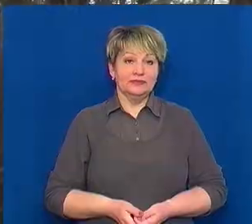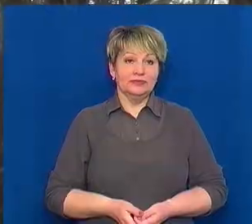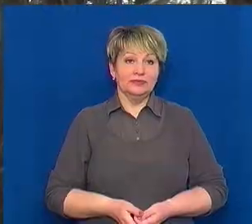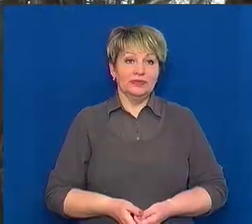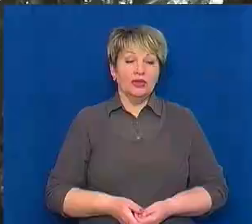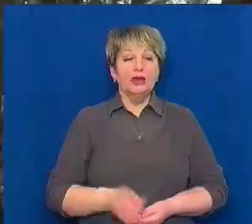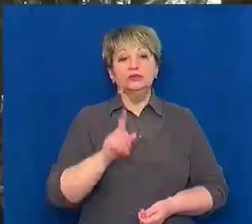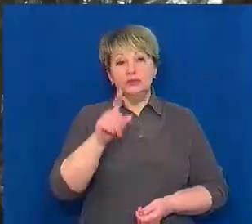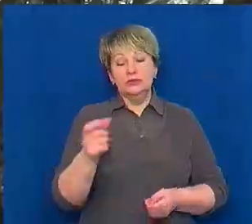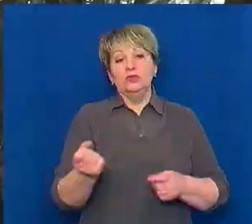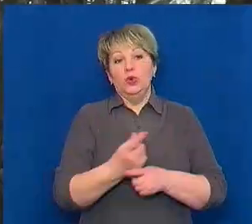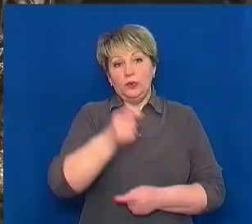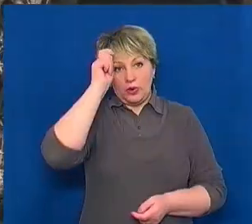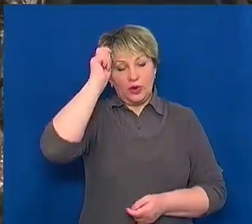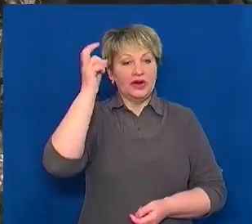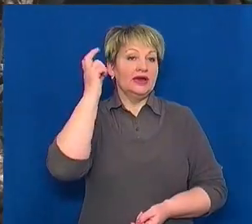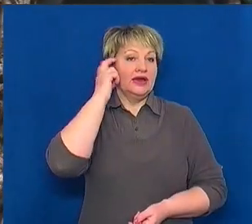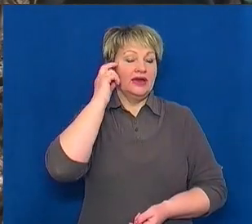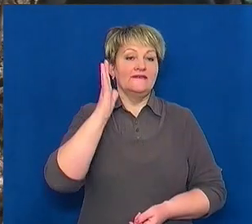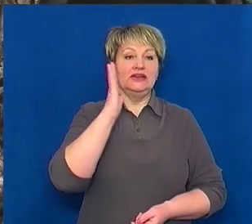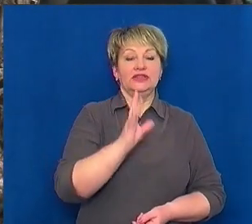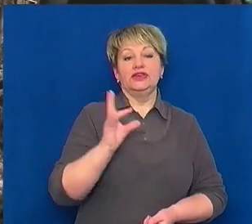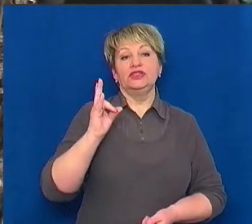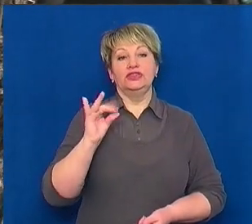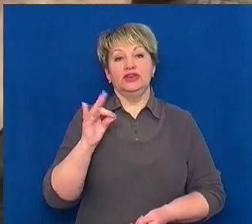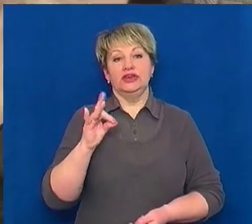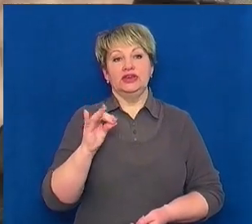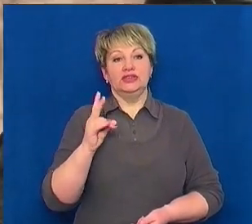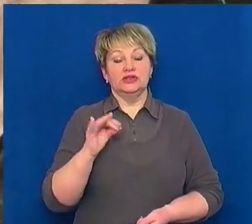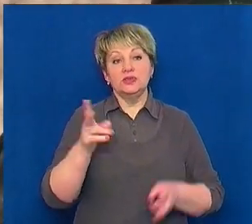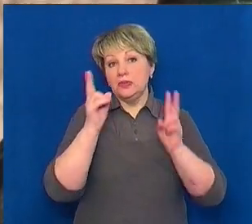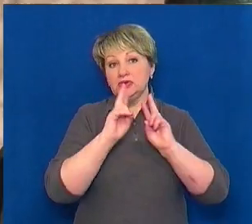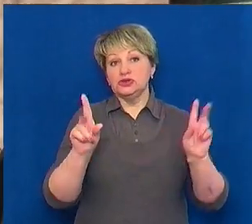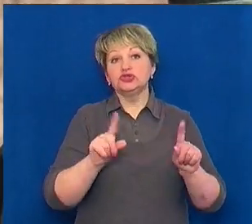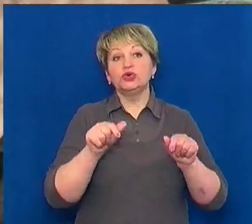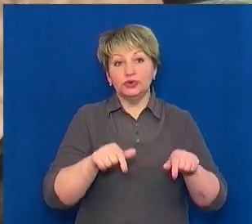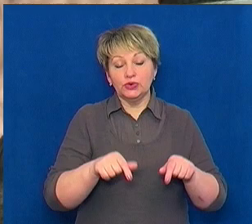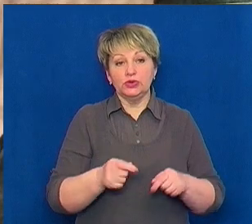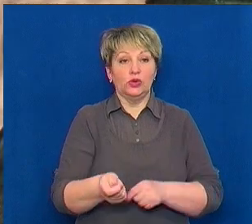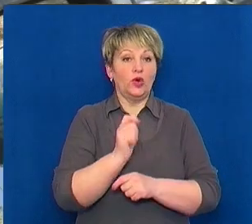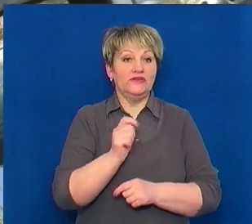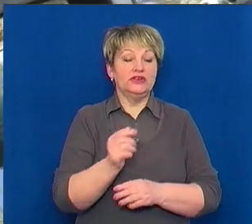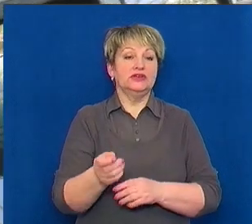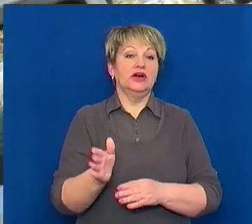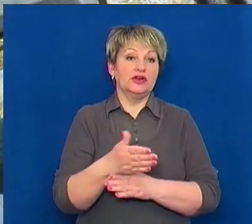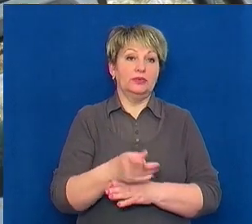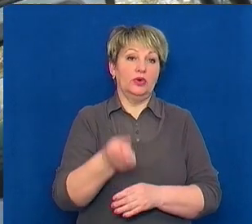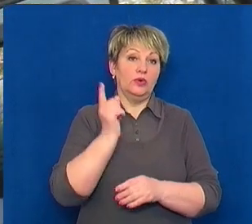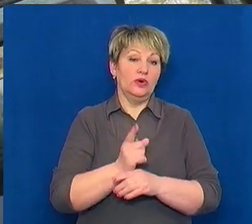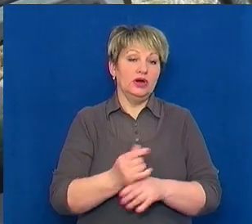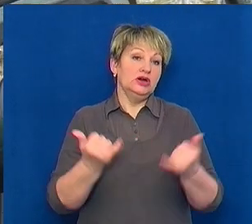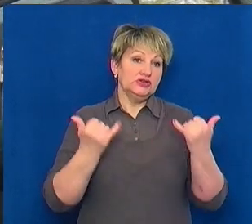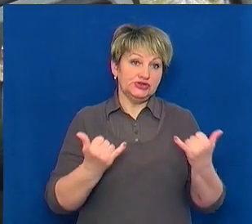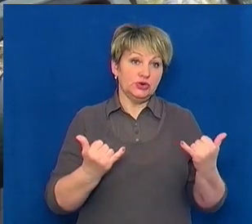Ним виявився чоловік із Києва Валентин Нікітін. Він каже, що не знав, що тут ловити рибу заборонено. Сьогодні сюди